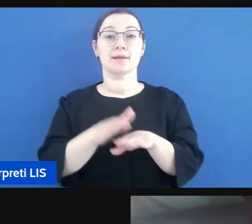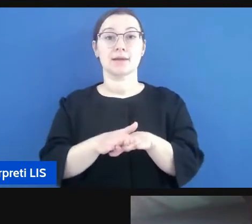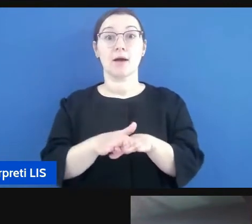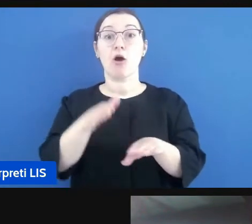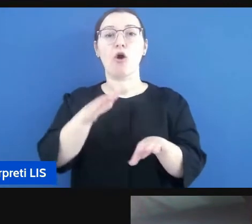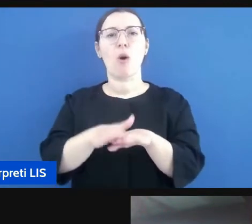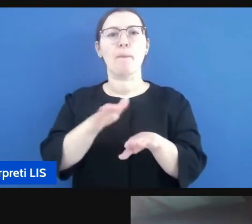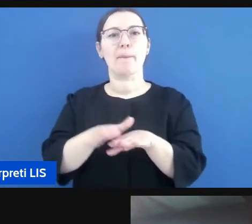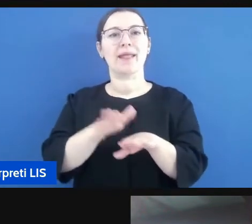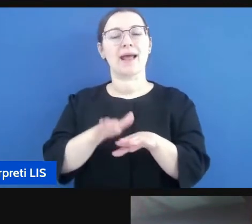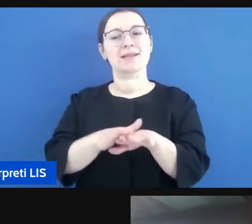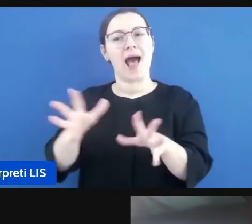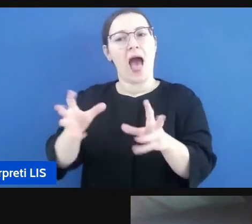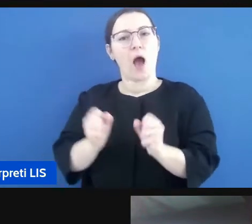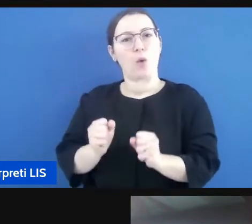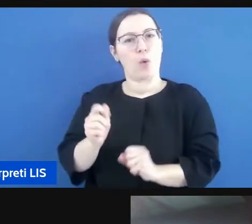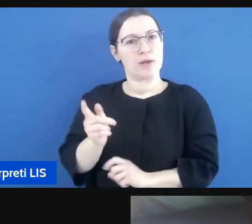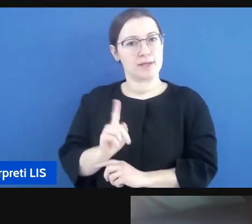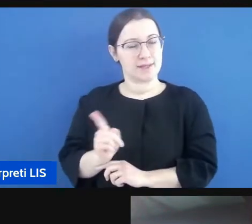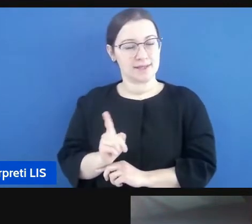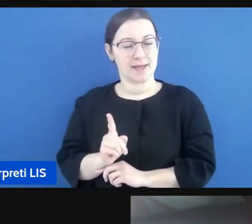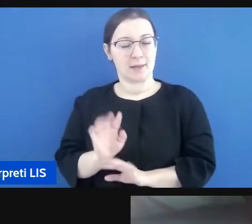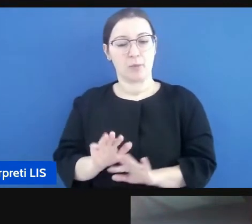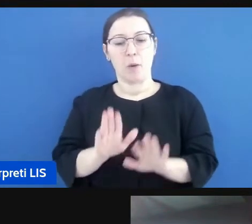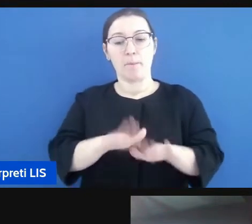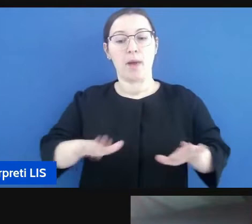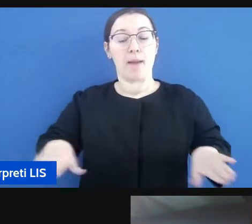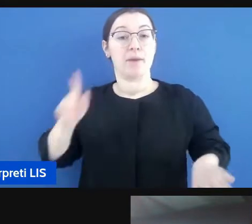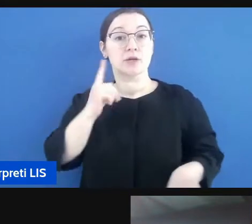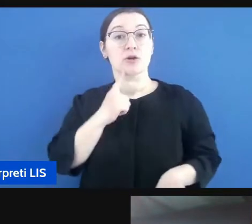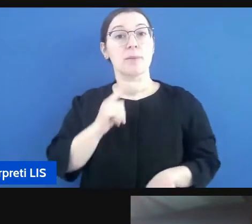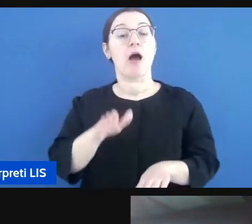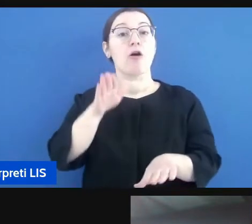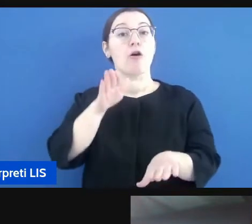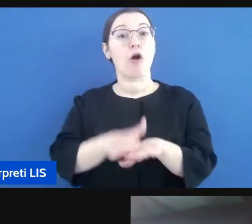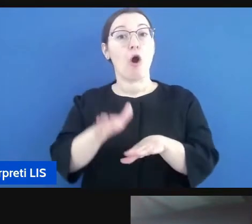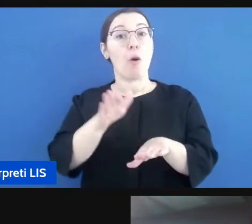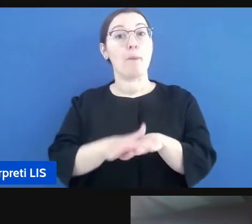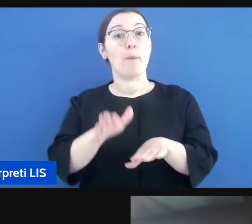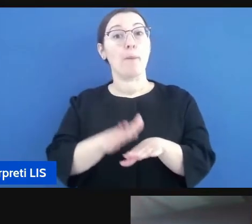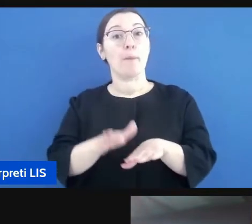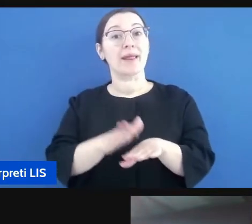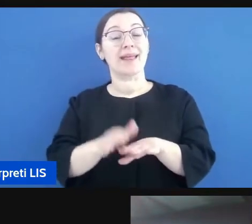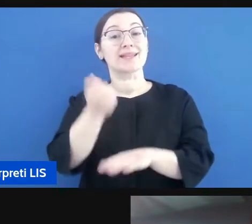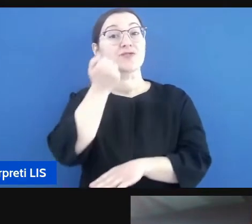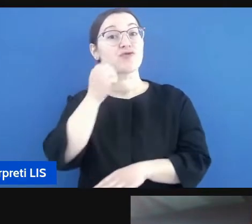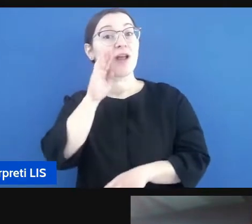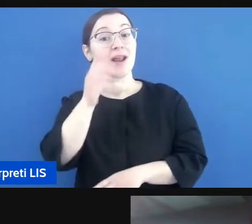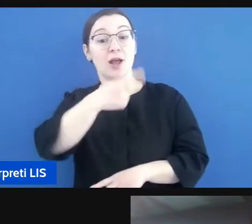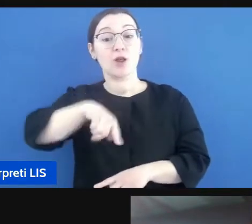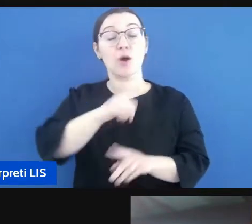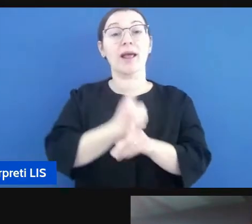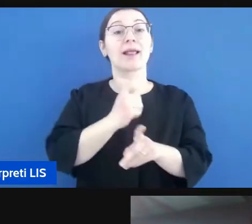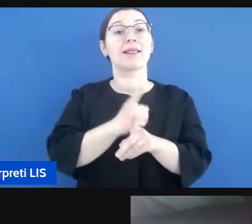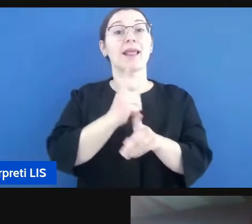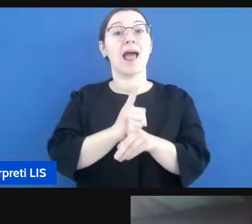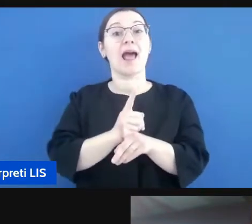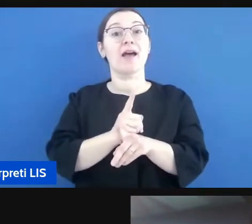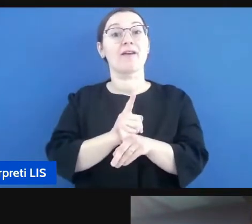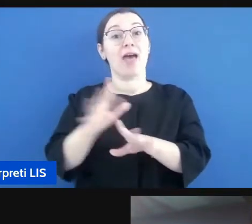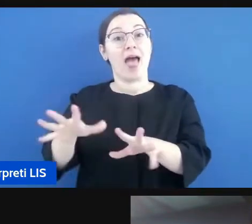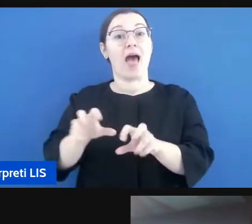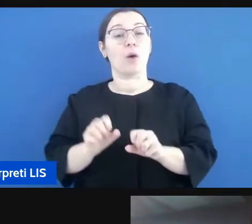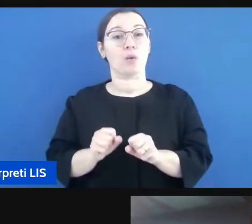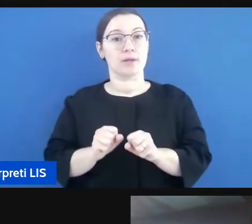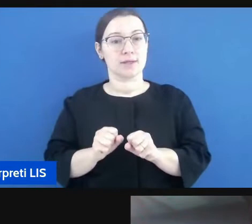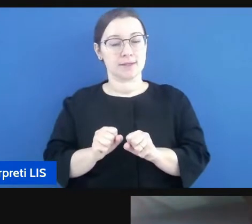acquisita dai bimbi sordi ma la competenza che devono acquisire i genitori e mi rifaccio anche al